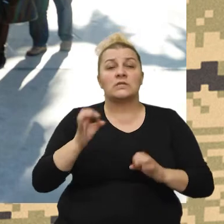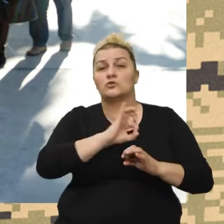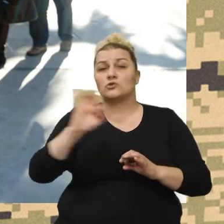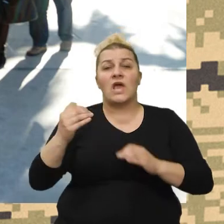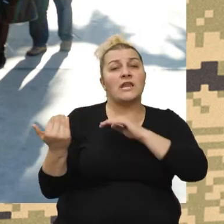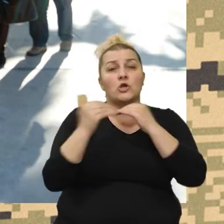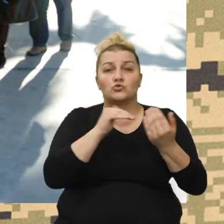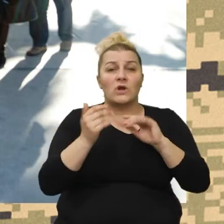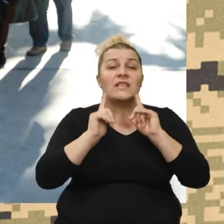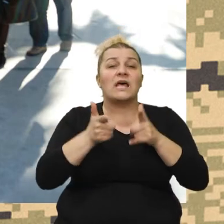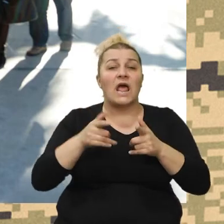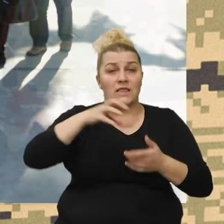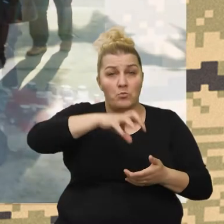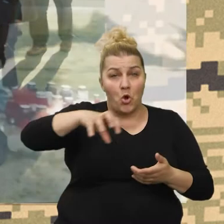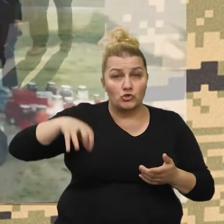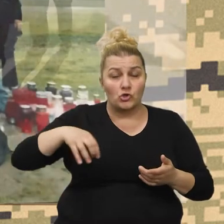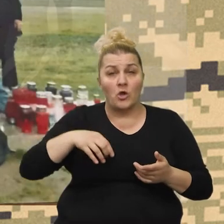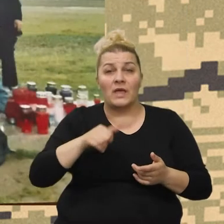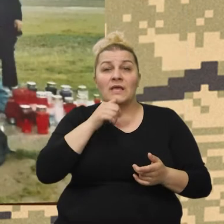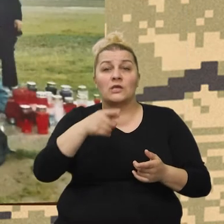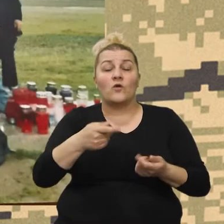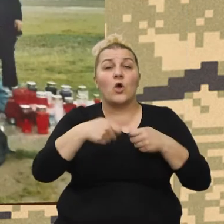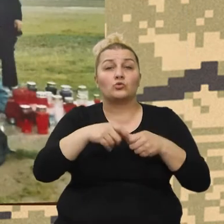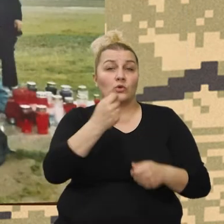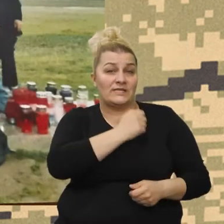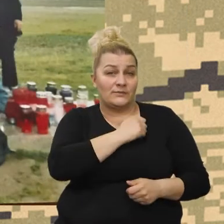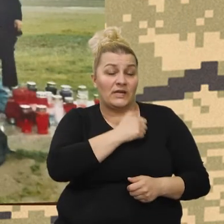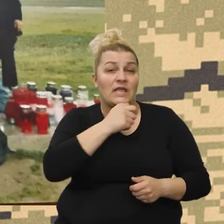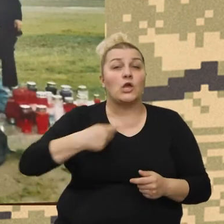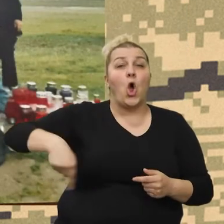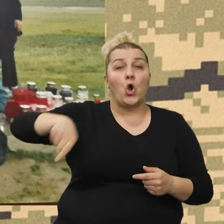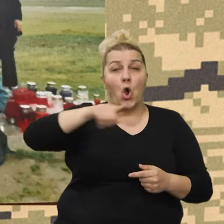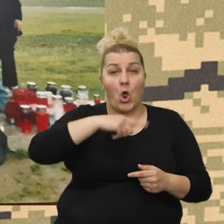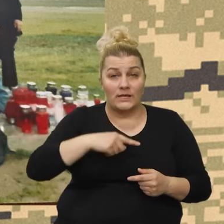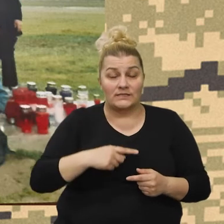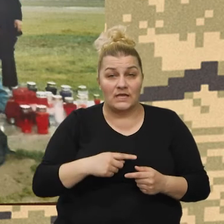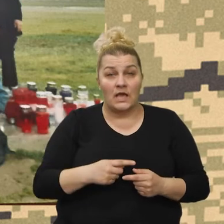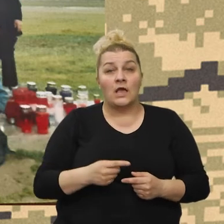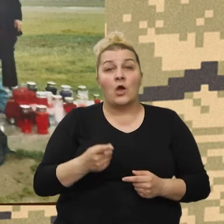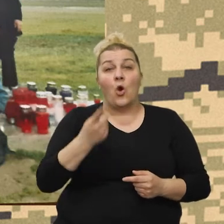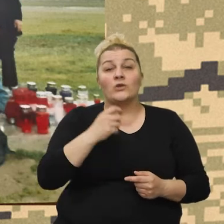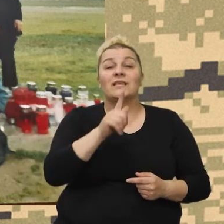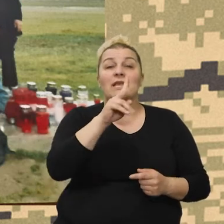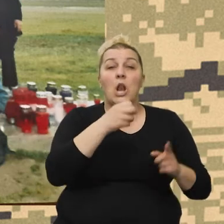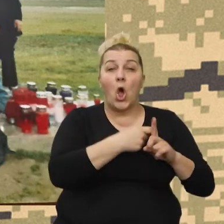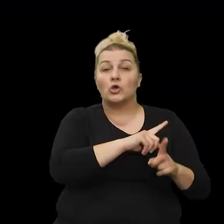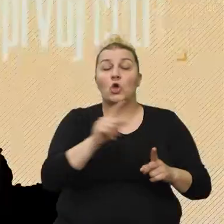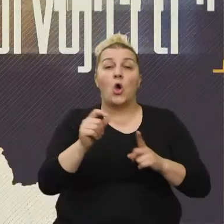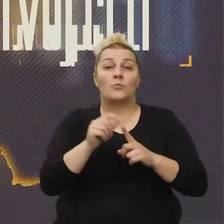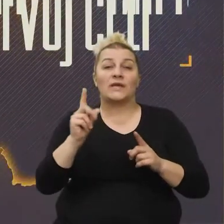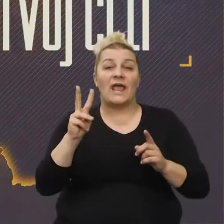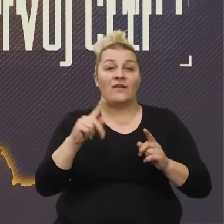gotovo svim ratnim potrebama te stradanačkim udrugama iz Splita, a i šire okolice koje koje oni vole naglasiti od jeloka pa do prevlake.